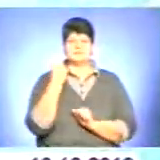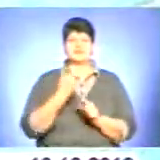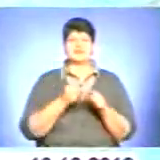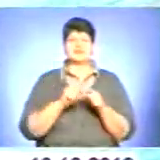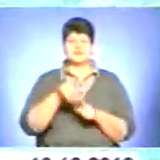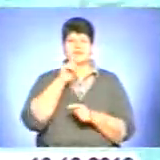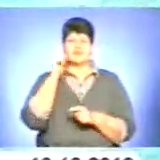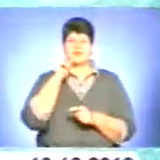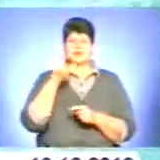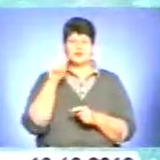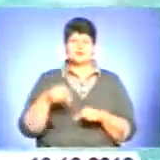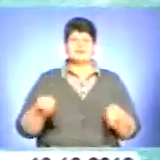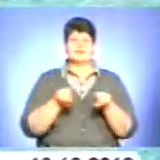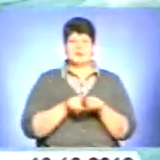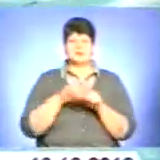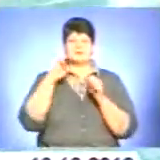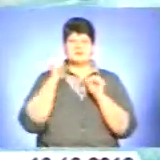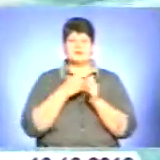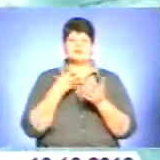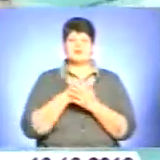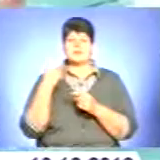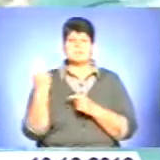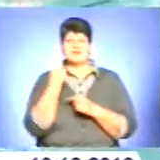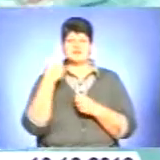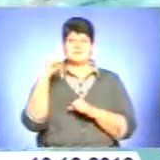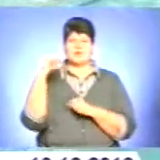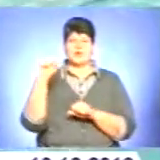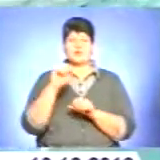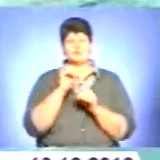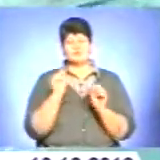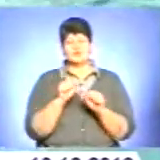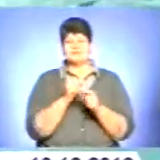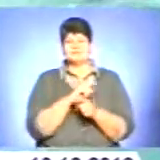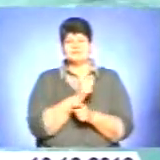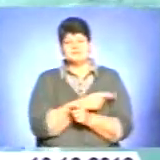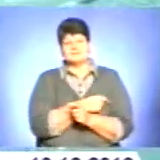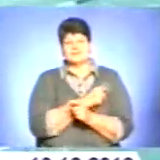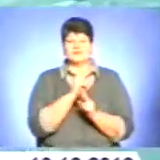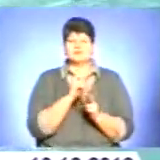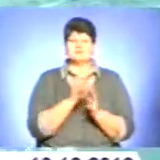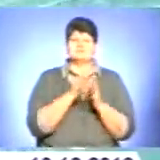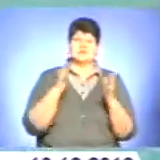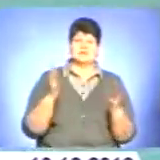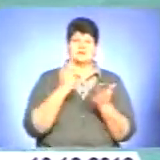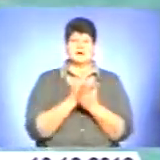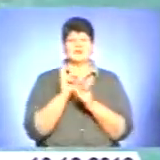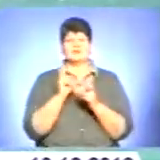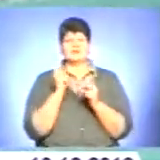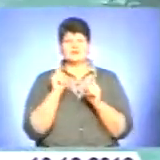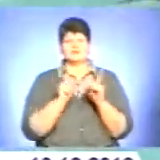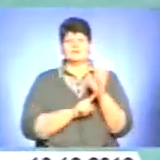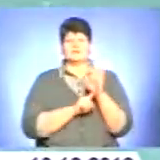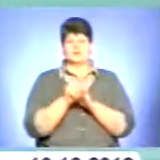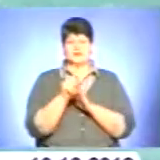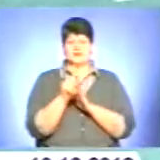люди також пам'ятають свої перші перемоги, нехай і на такого високого гатунку. У когось їх більше, хтось щойно розпочинає спортивну кар'єру.